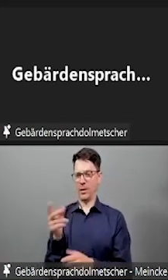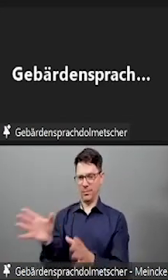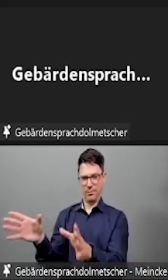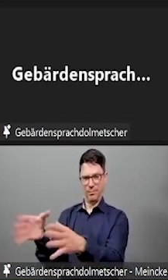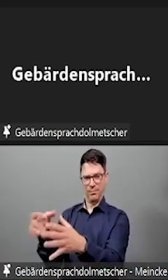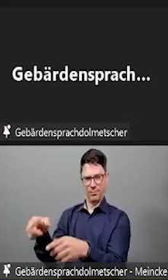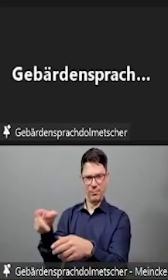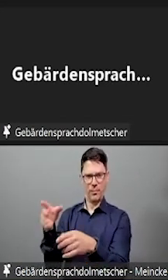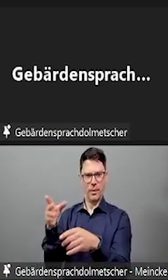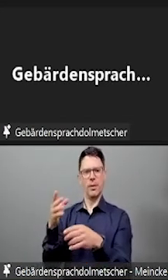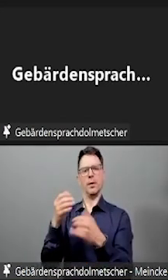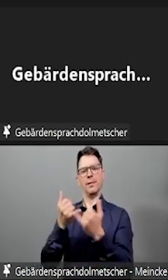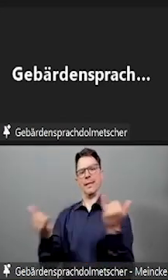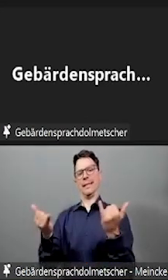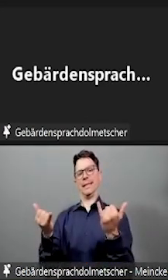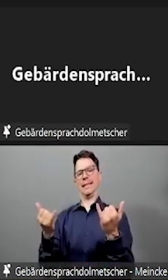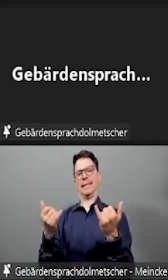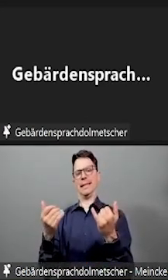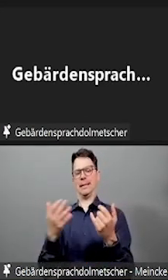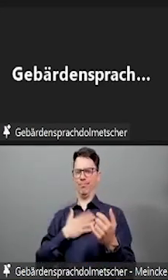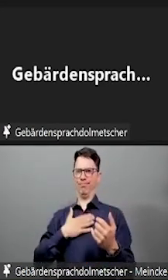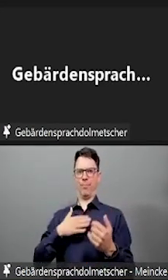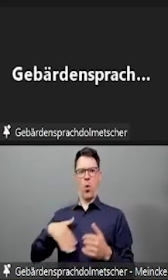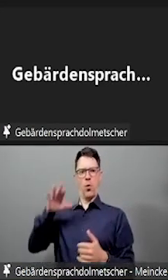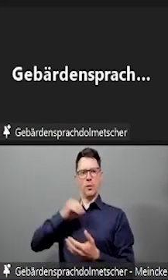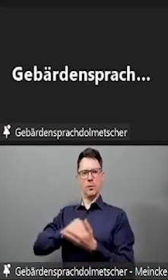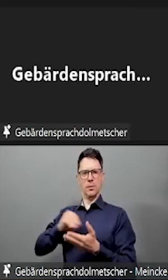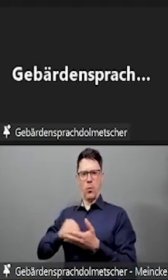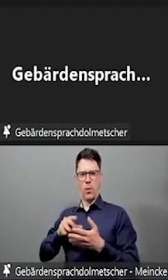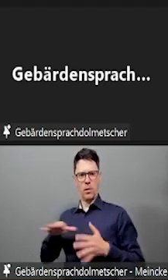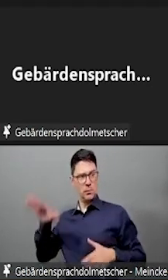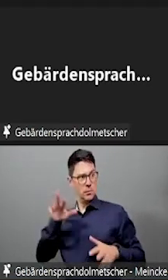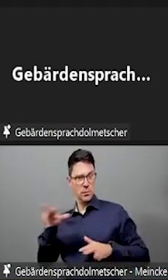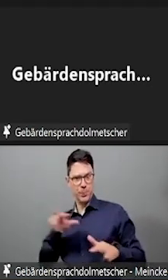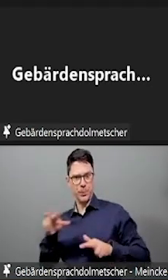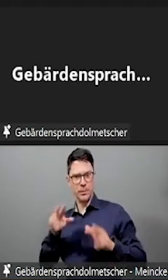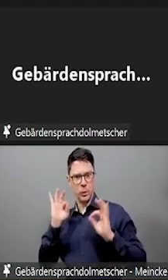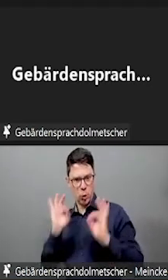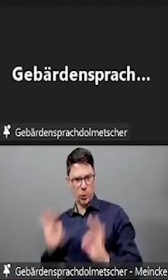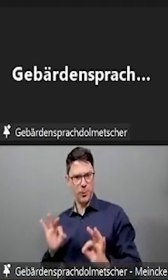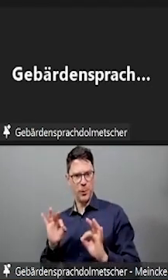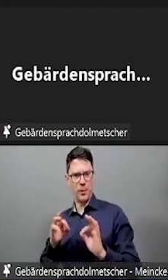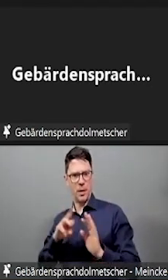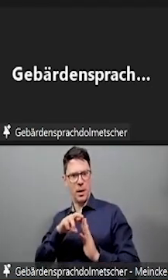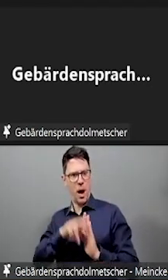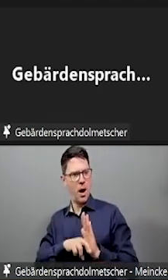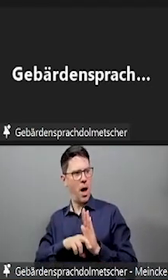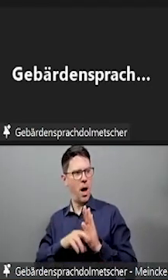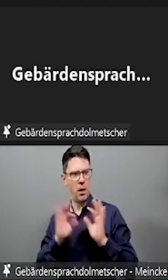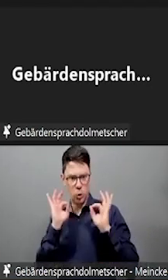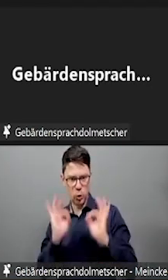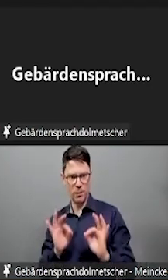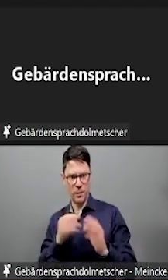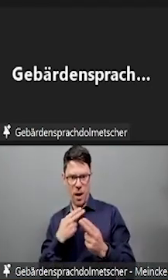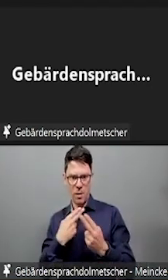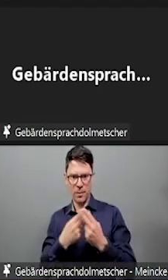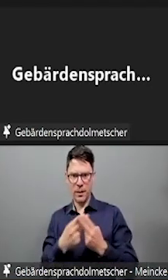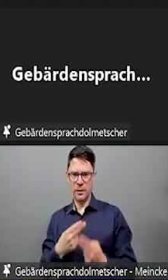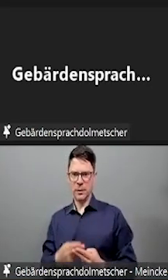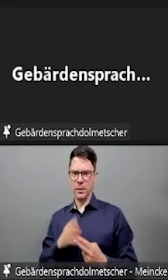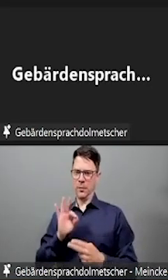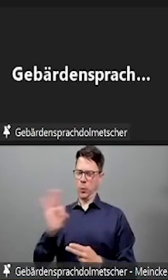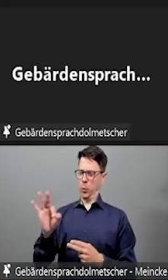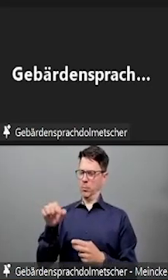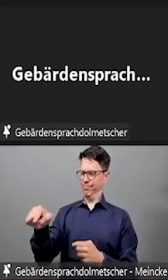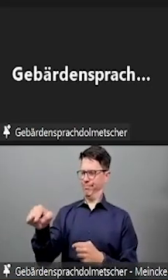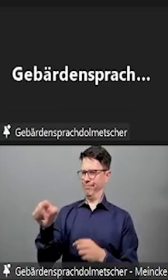einmal nicht geben, entweder weil es nur eine Regelung für Studierende mit Beeinträchtigungen gibt und jemand hat ein anderes Anliegen